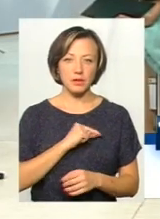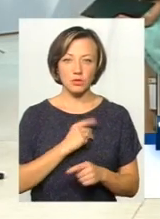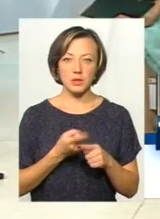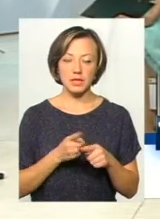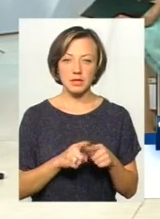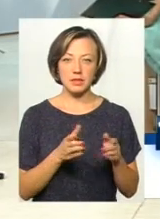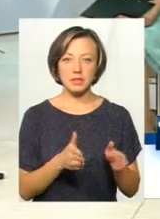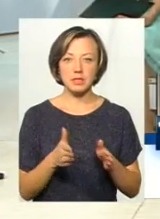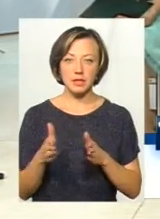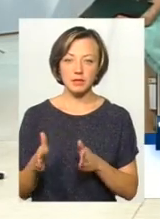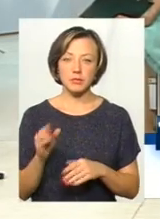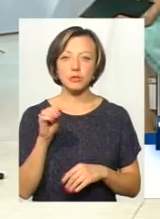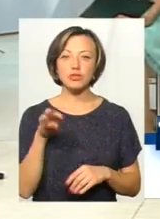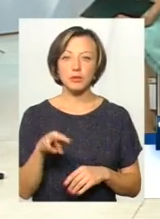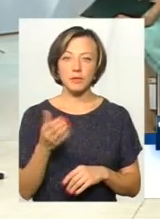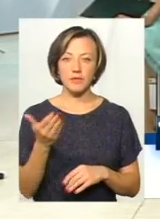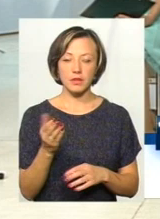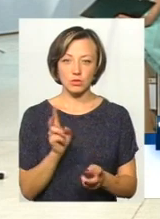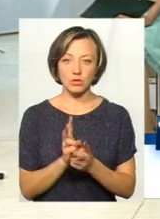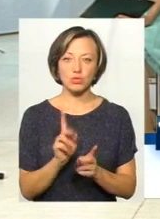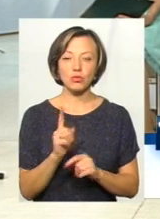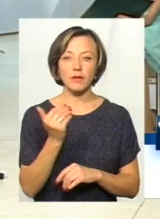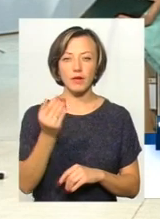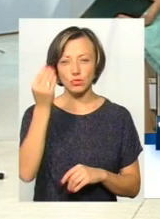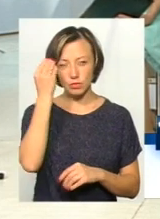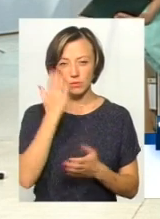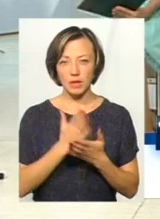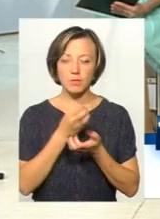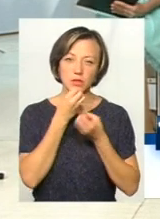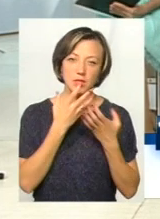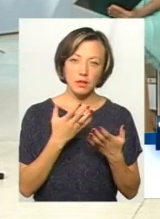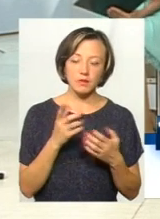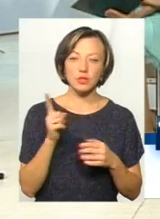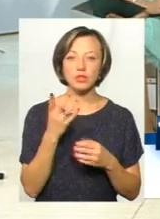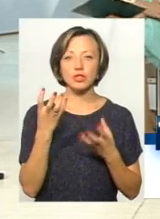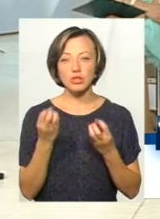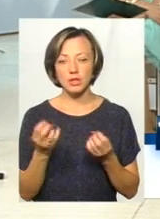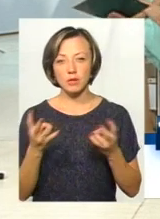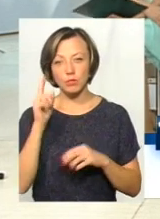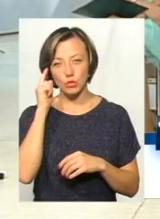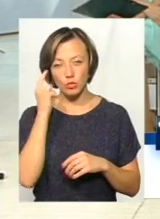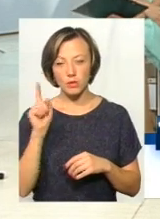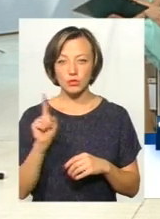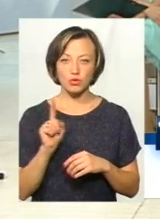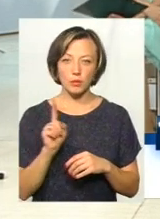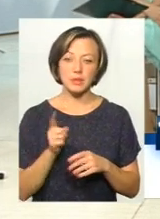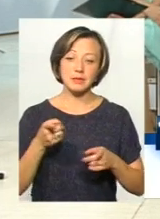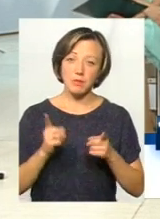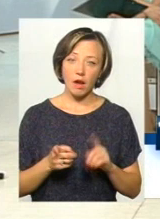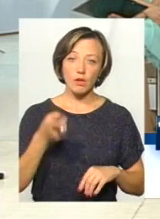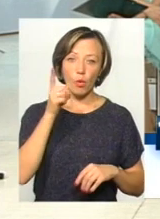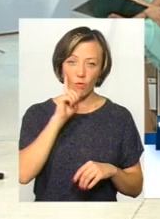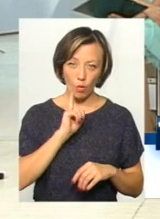система. З чим ви зіштовхнулися? Що, на вашу думку, є позитивом, а над чим ще треба подумати для того, щоб, справді,